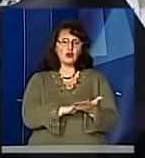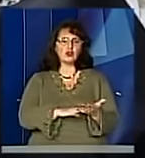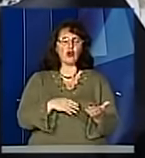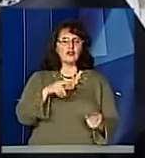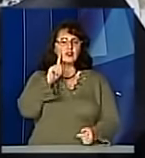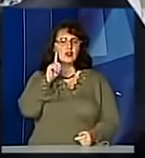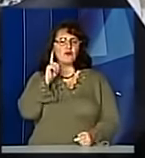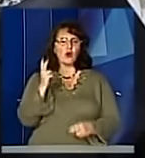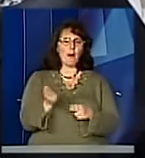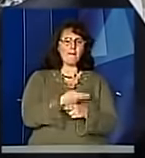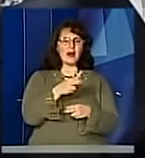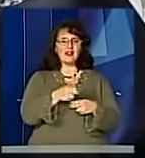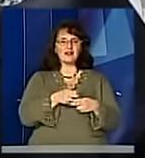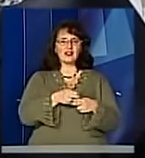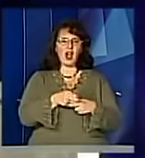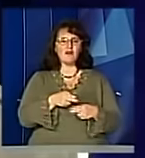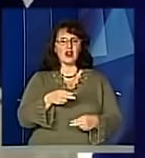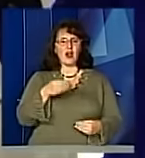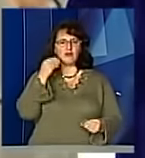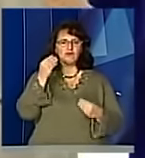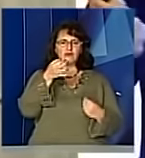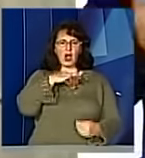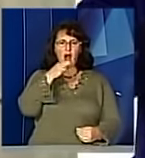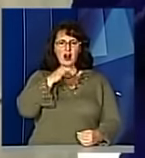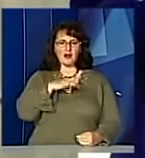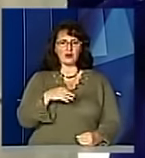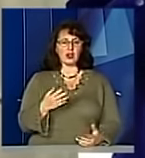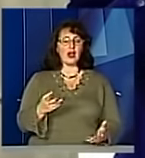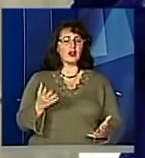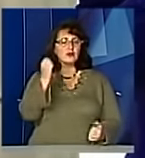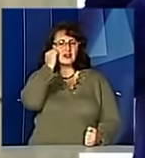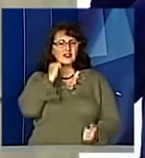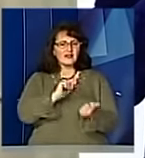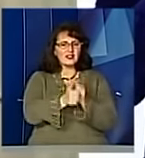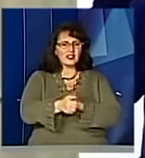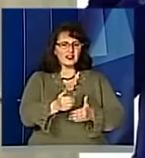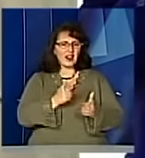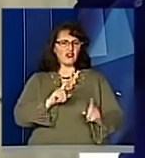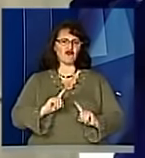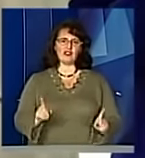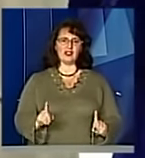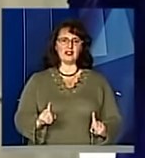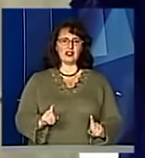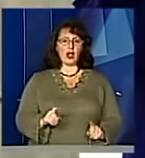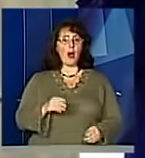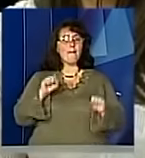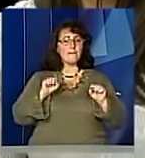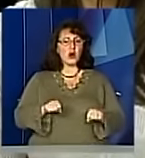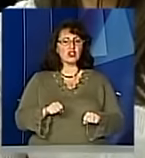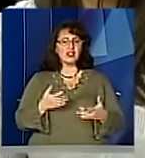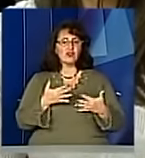скальпеля. Звички, що збережуть ваше тіло, шкіру та організм від причасного старіння. Можливості сучасної пластичної та